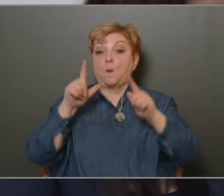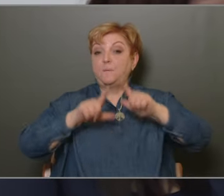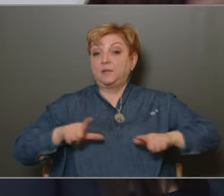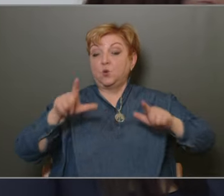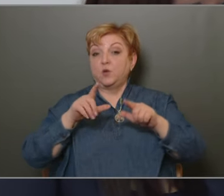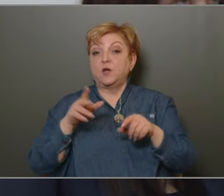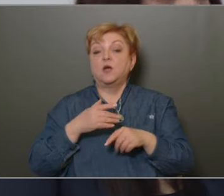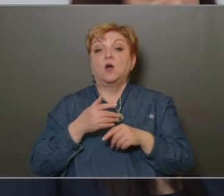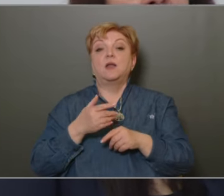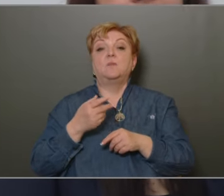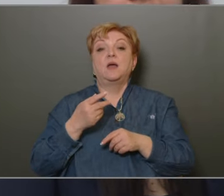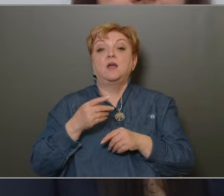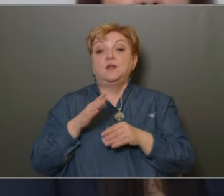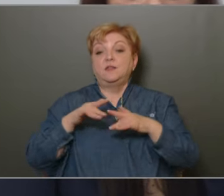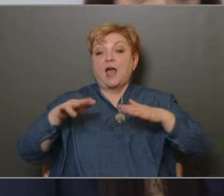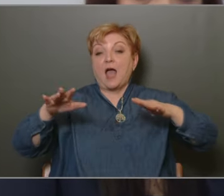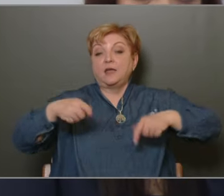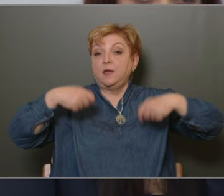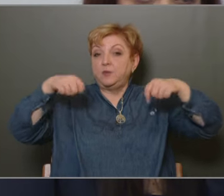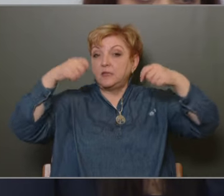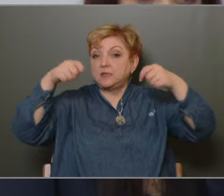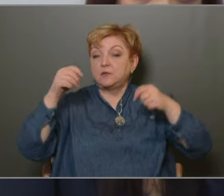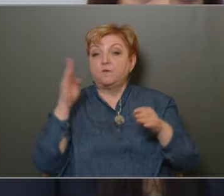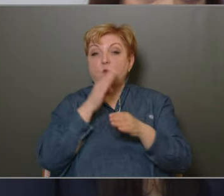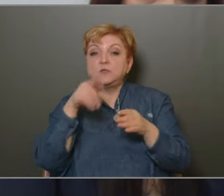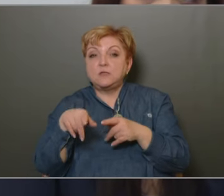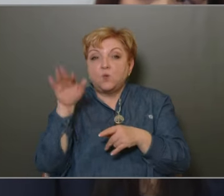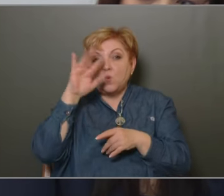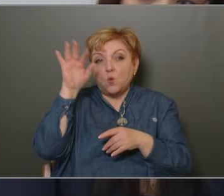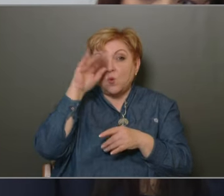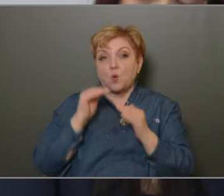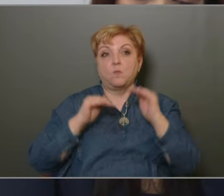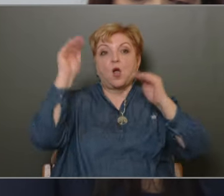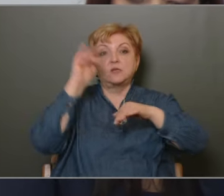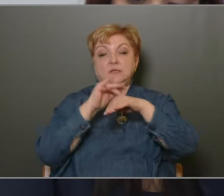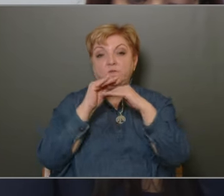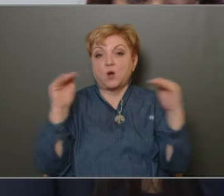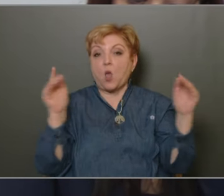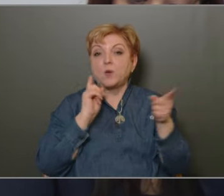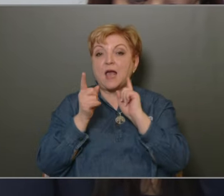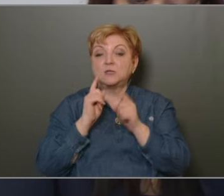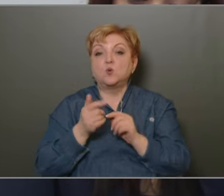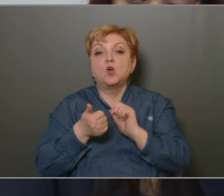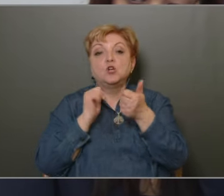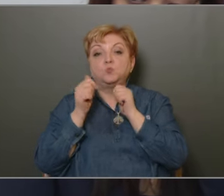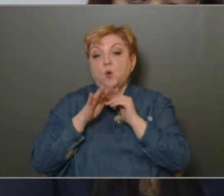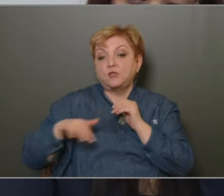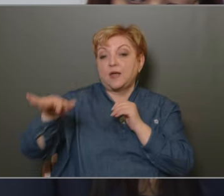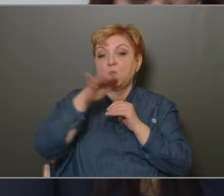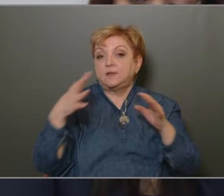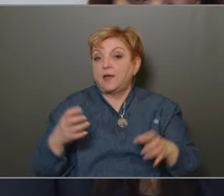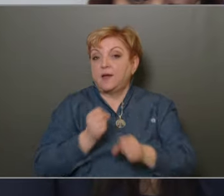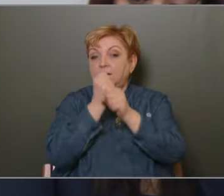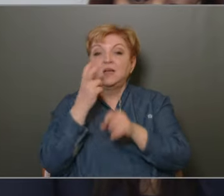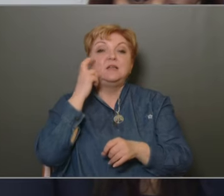pedagógiai, hanem tájépítészeti, funkcióbeli elképzelések szerint magas színvonalú játszó, sporterületek jöttek